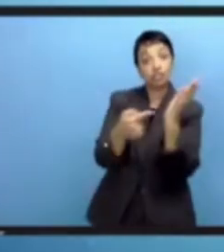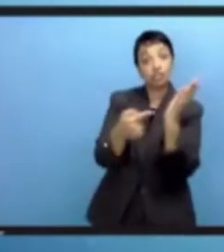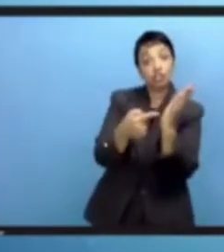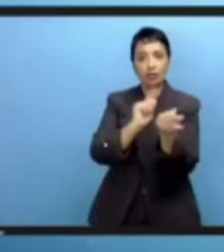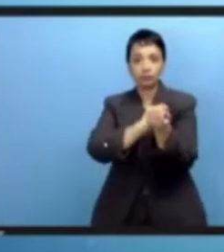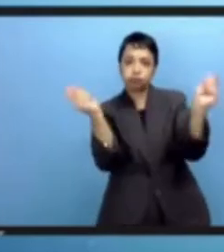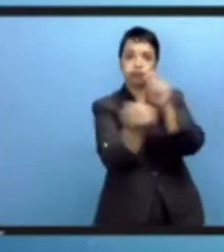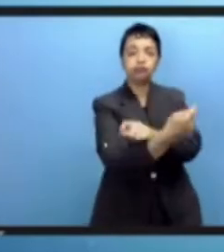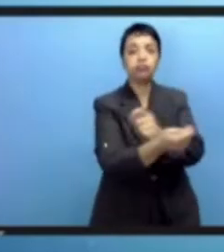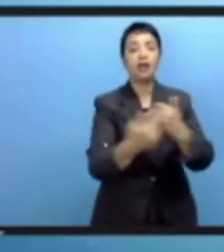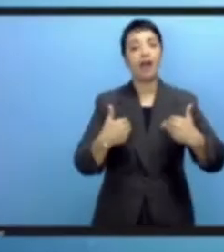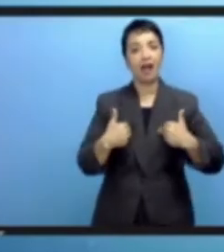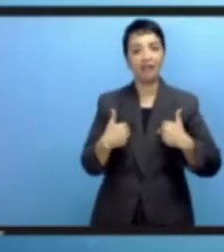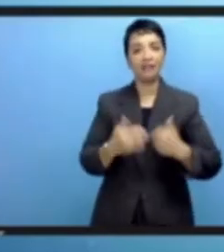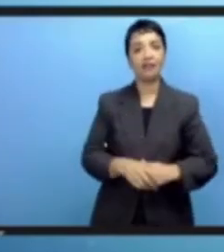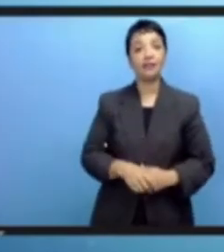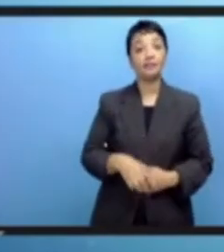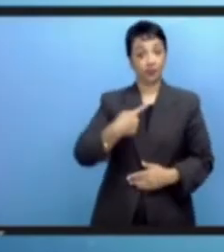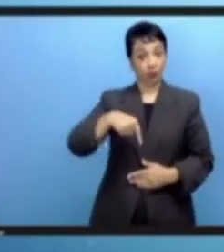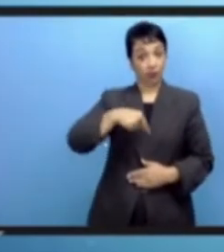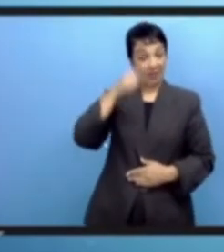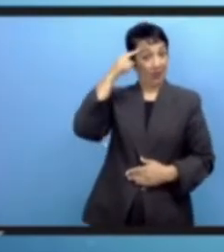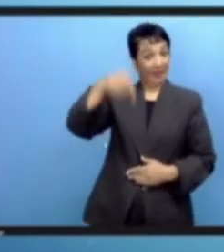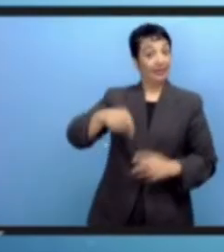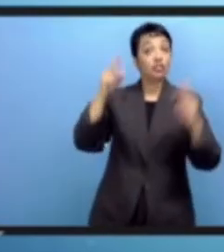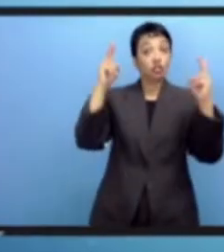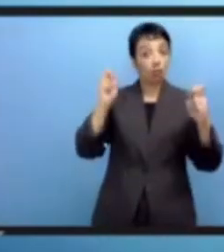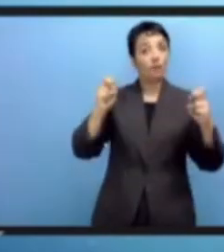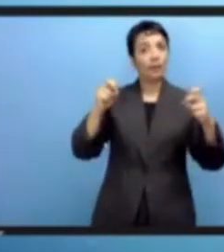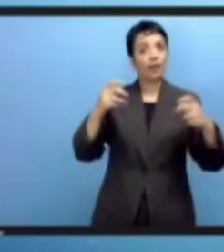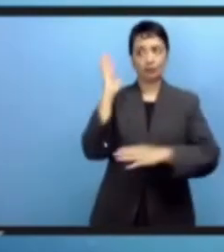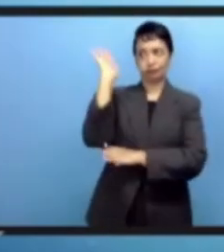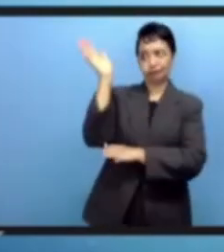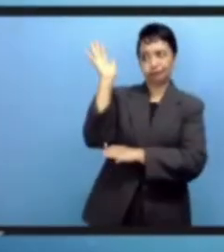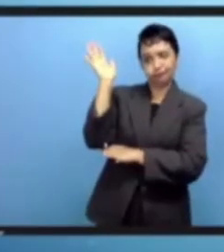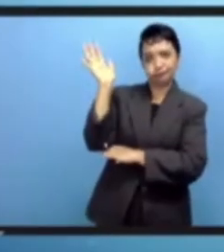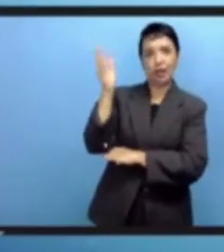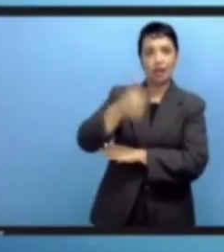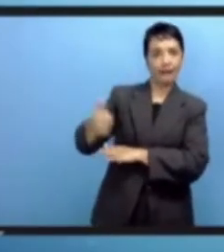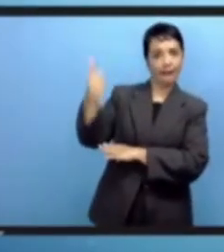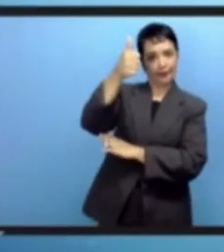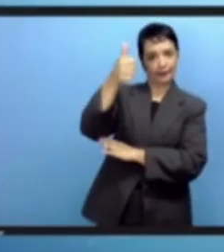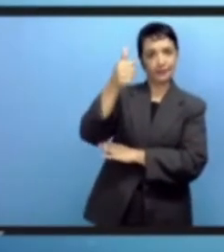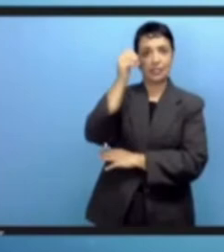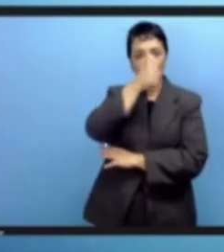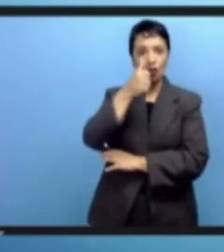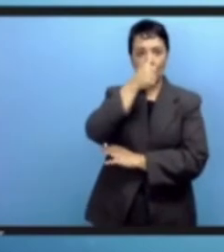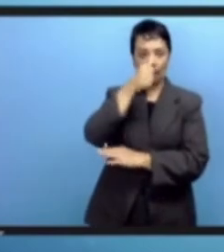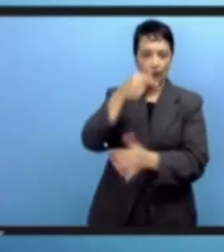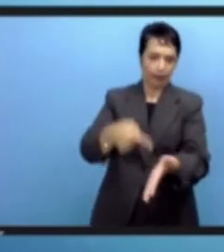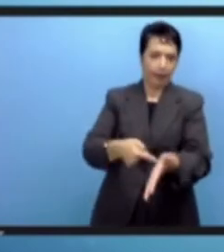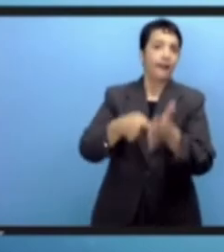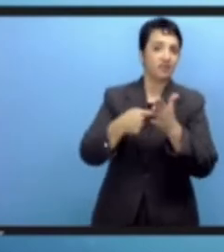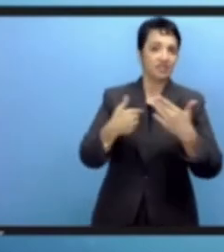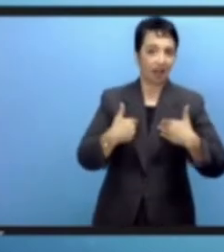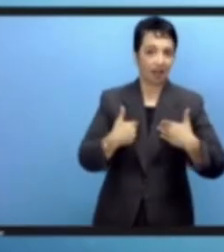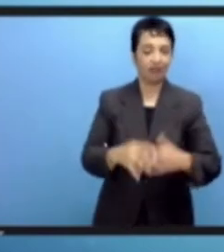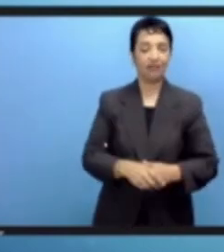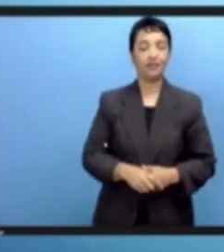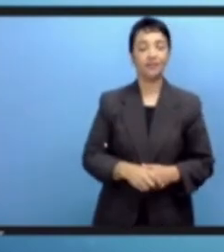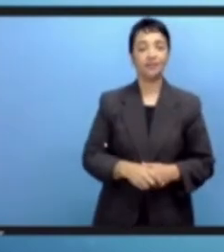للتحول الرقمي ومعالي رئيس الوزراء قد أكد على ذلك في بيانه الافتتاحية